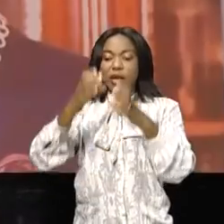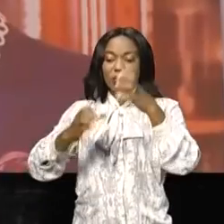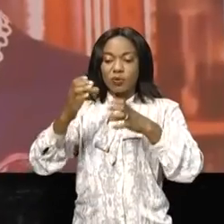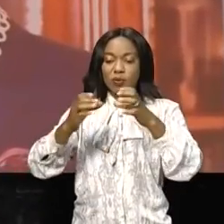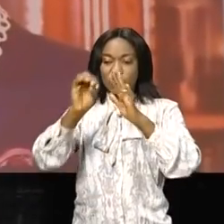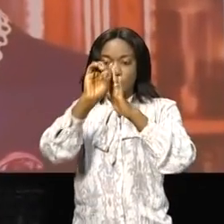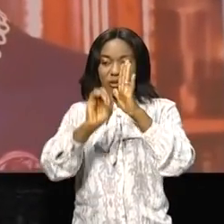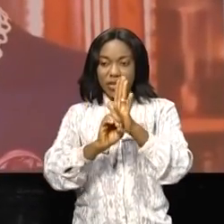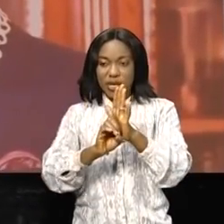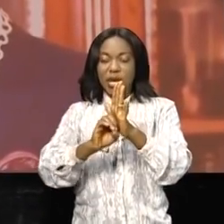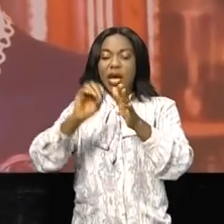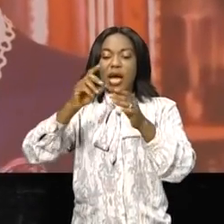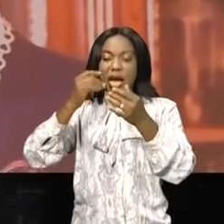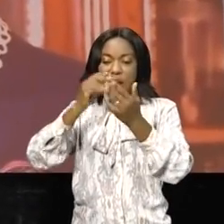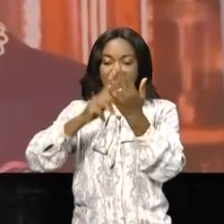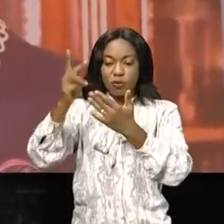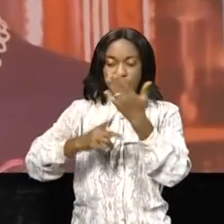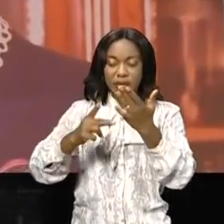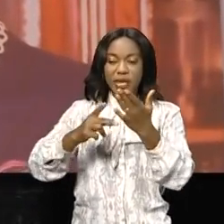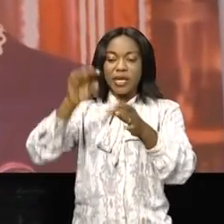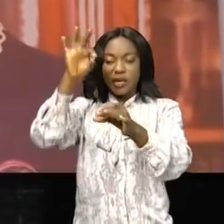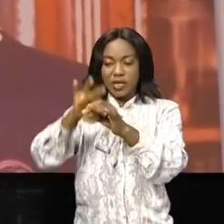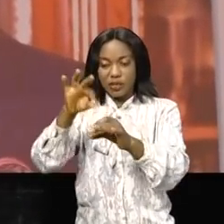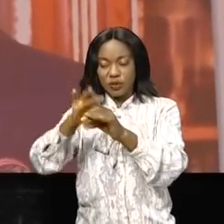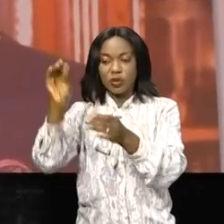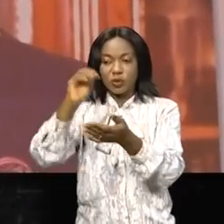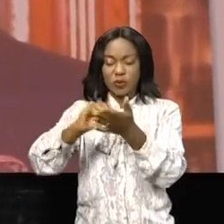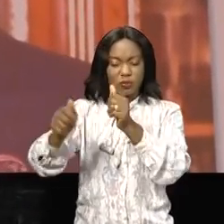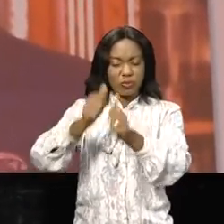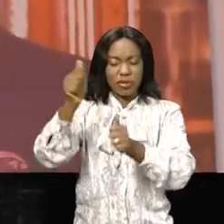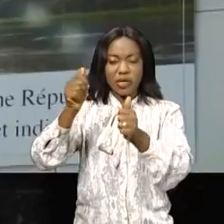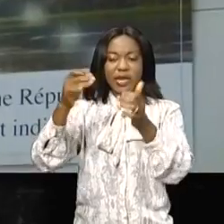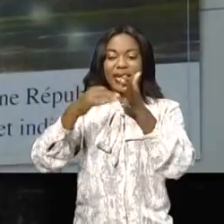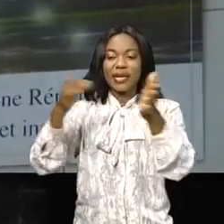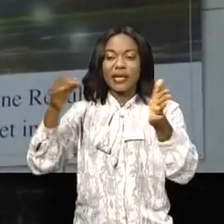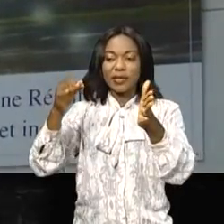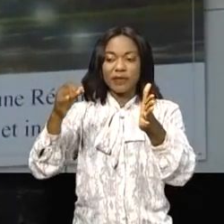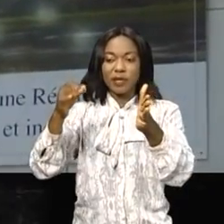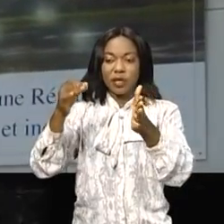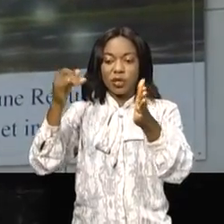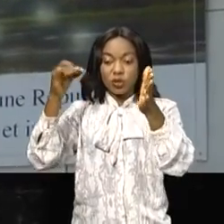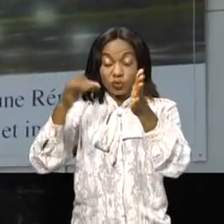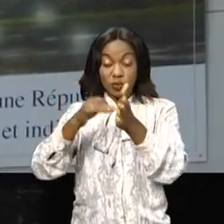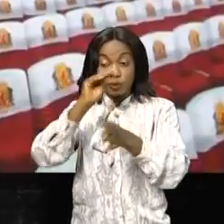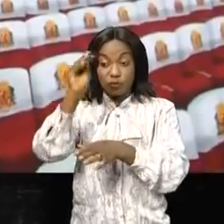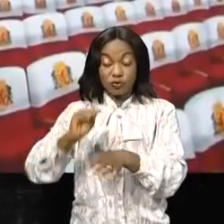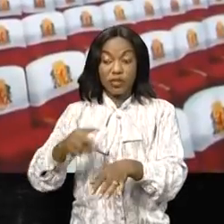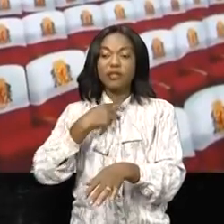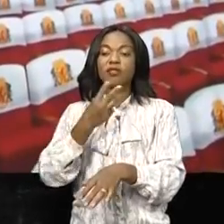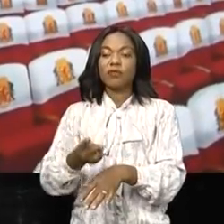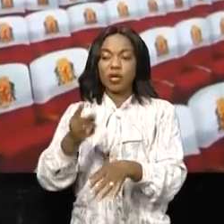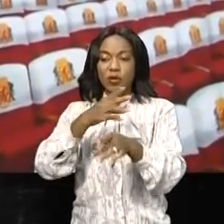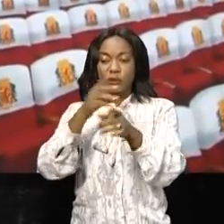réélection du président Sassou Nguesso avec plus de 88% de voix exprimées au suffrage